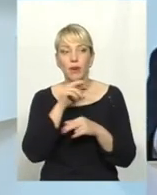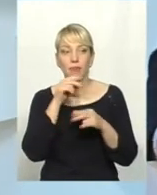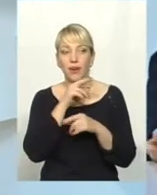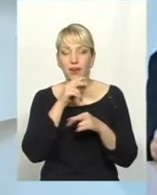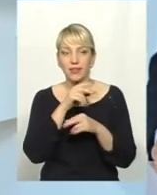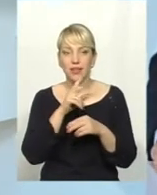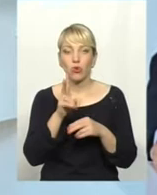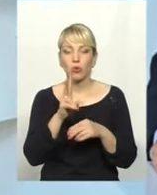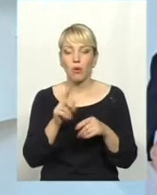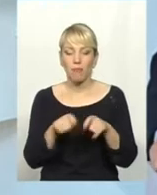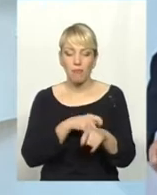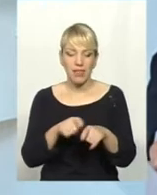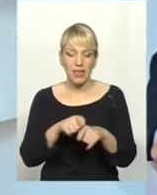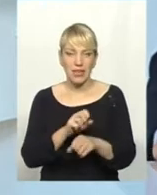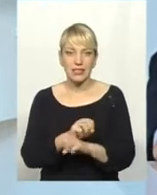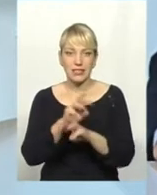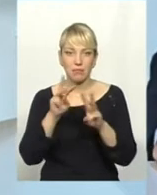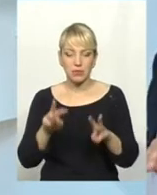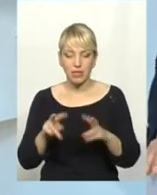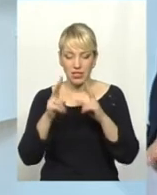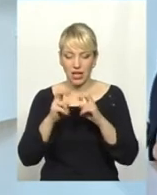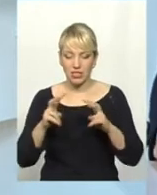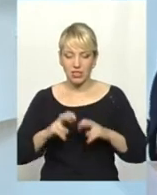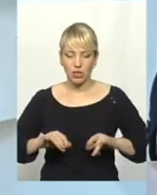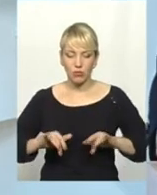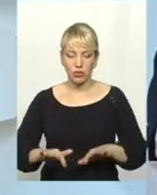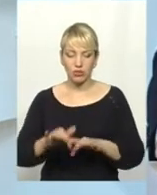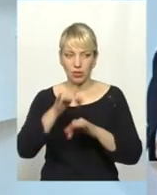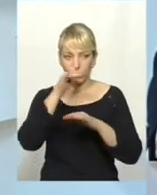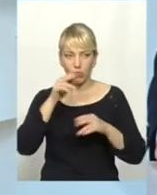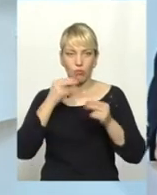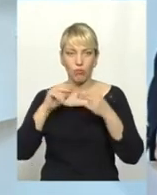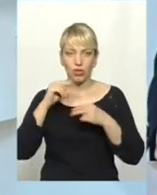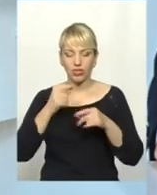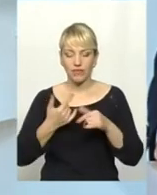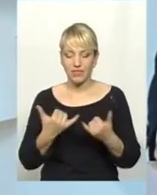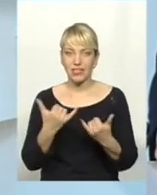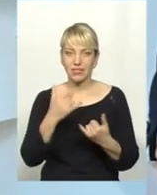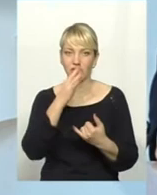матеріальне забезпечення лікувально-діагностичного процесу, воно не може покращувати ці часи.